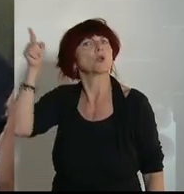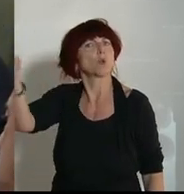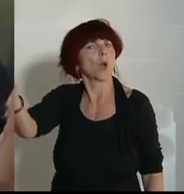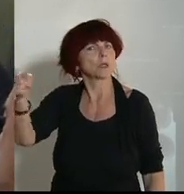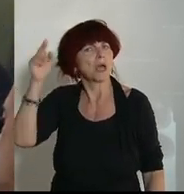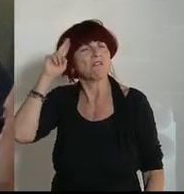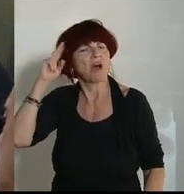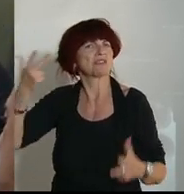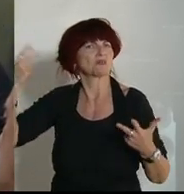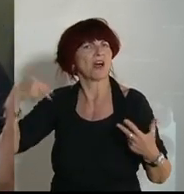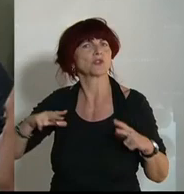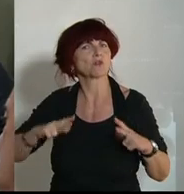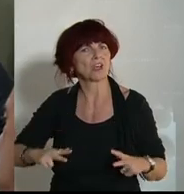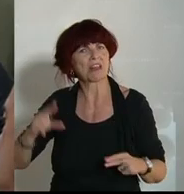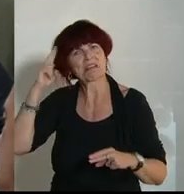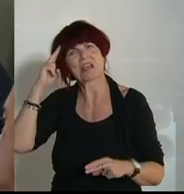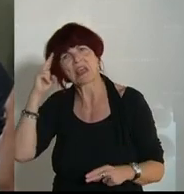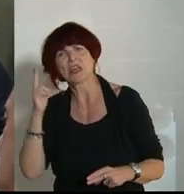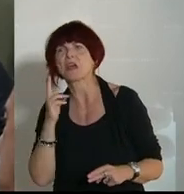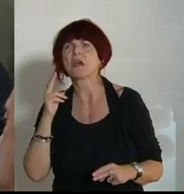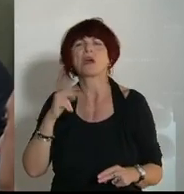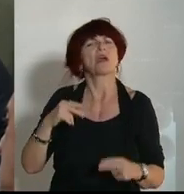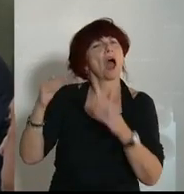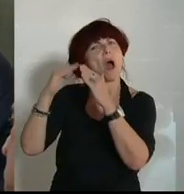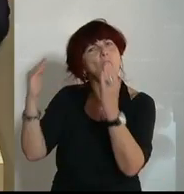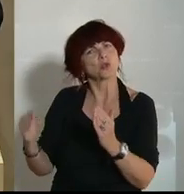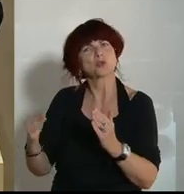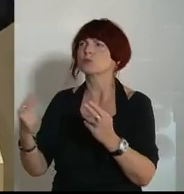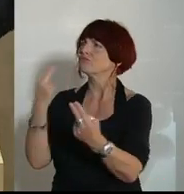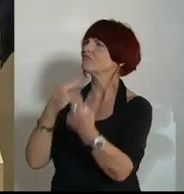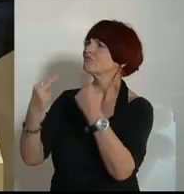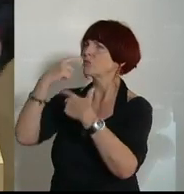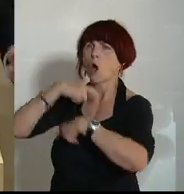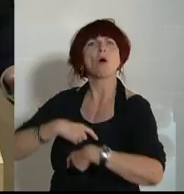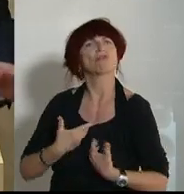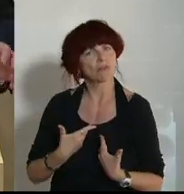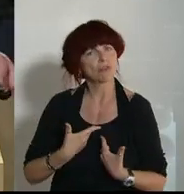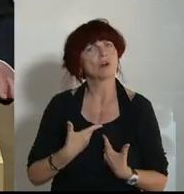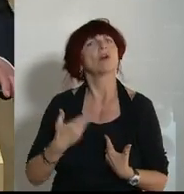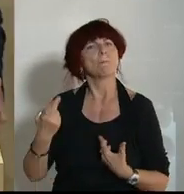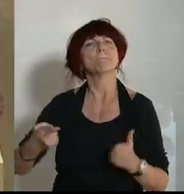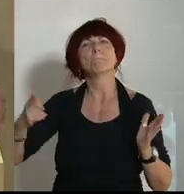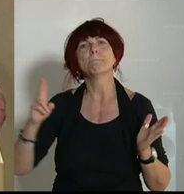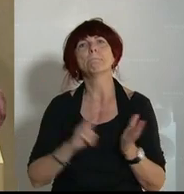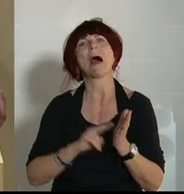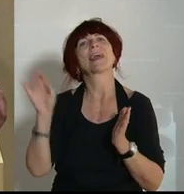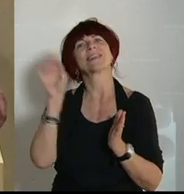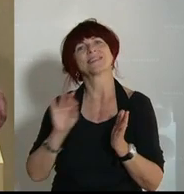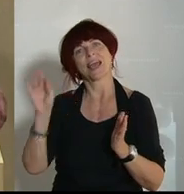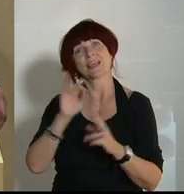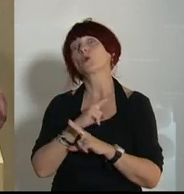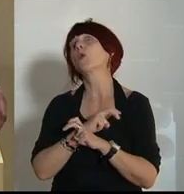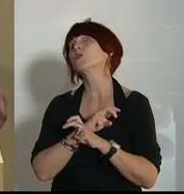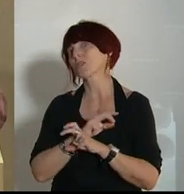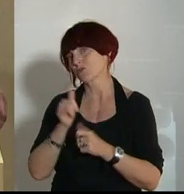da kennen wir den Betrieb, da fühlen wir uns wohl, werden gepflegt und umhegt. Und das ist genau dieses Markenzeichen, die für unseren österreichischen Tourismus